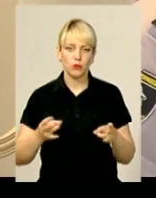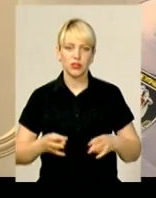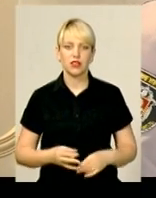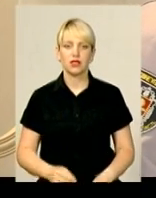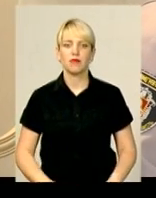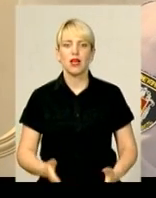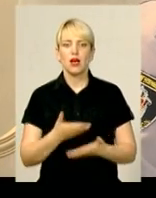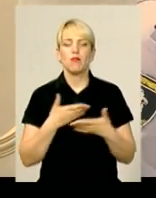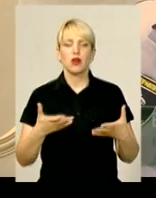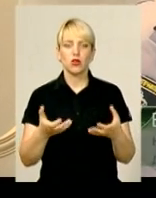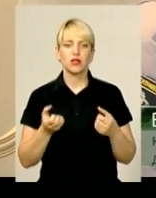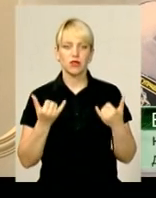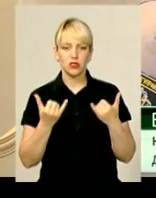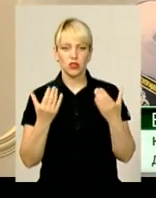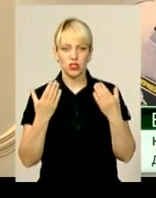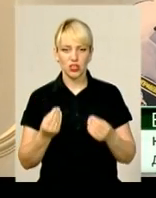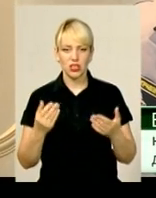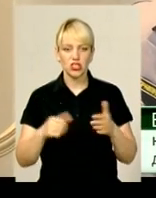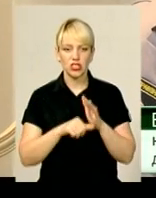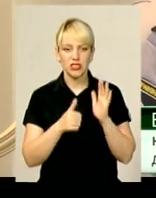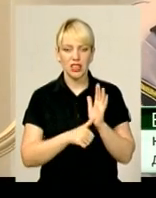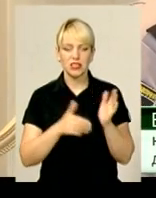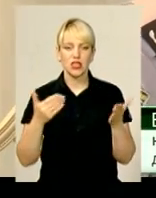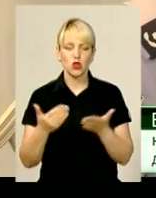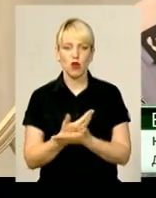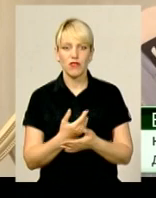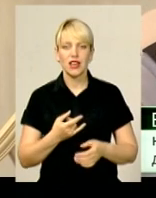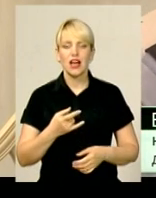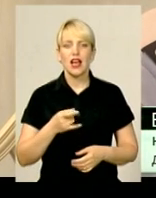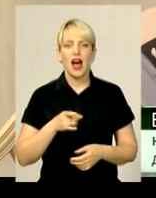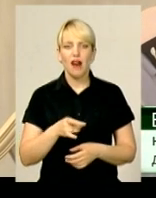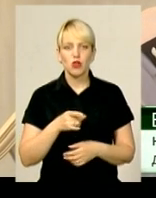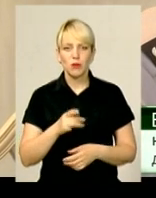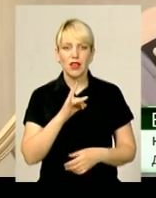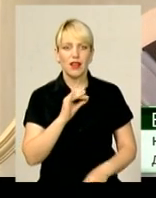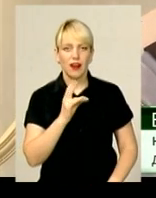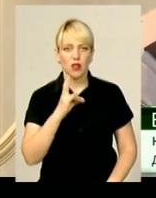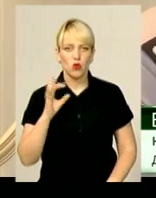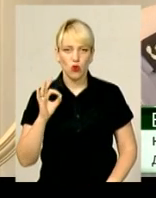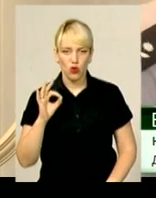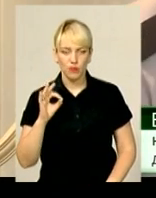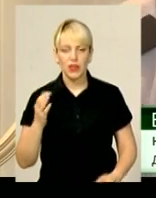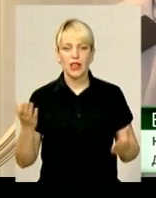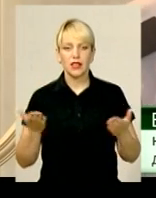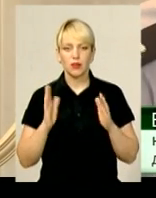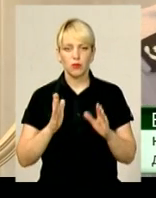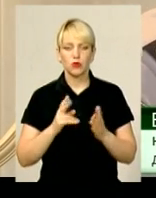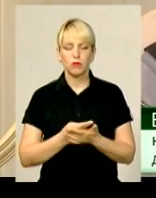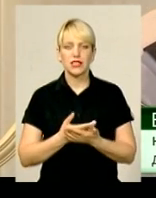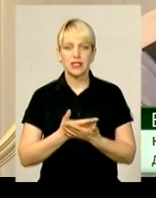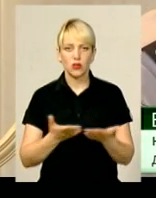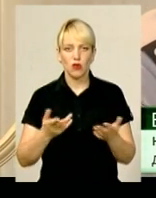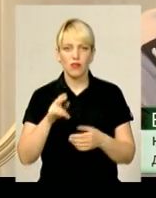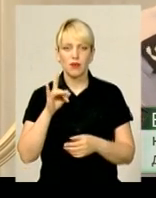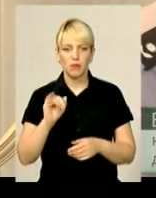Ми отримали на сьогоднішній день 16 нових автомобілів Рено Докер, які вам будуть презентовані при